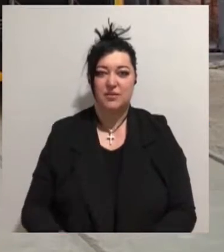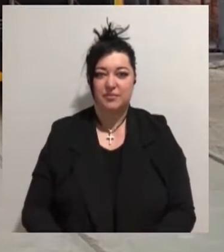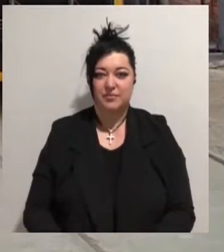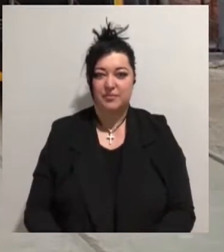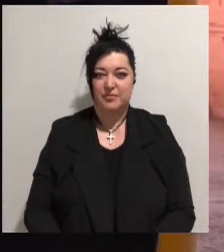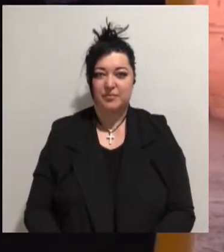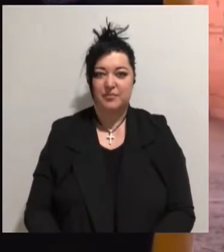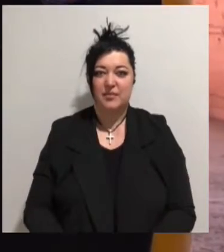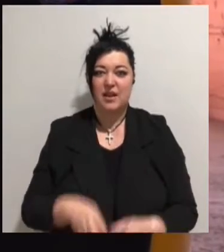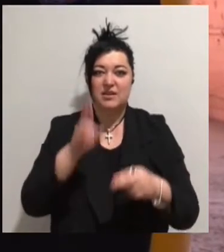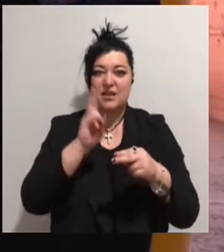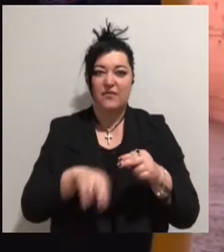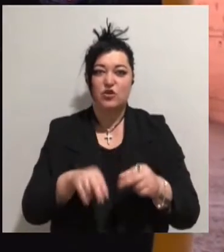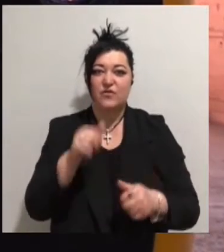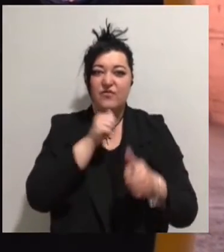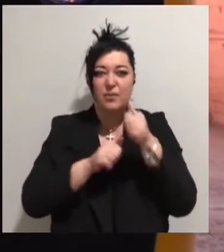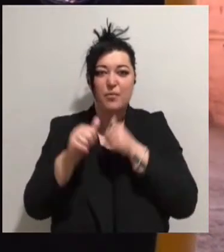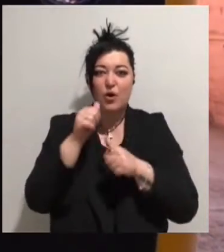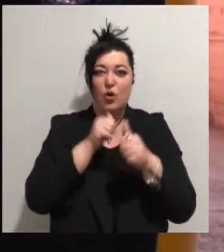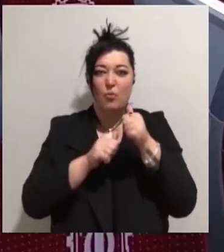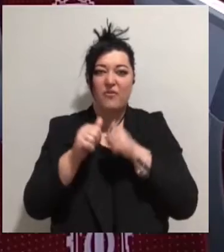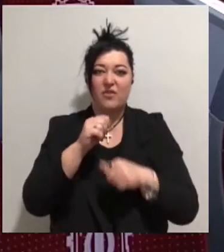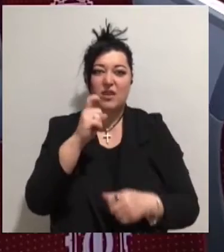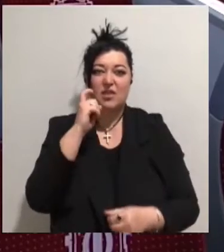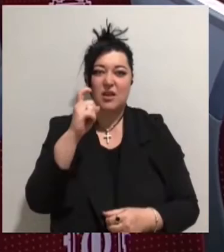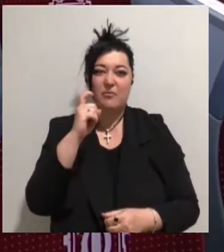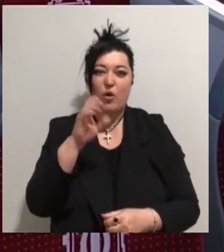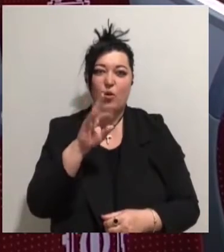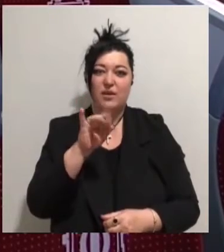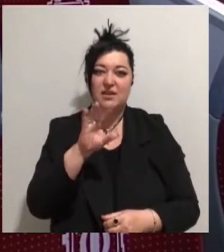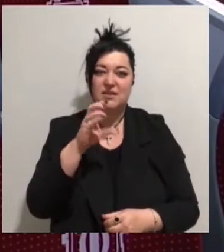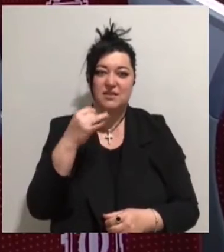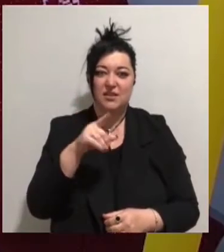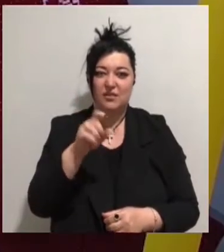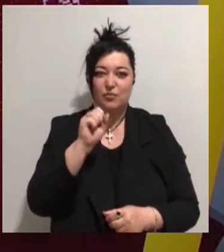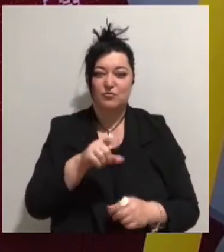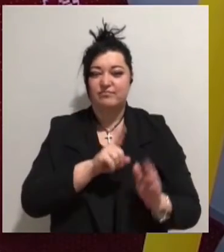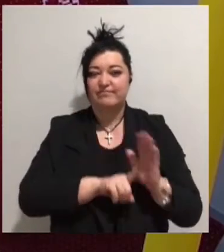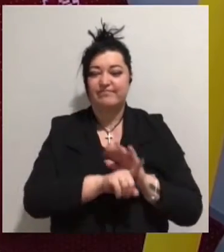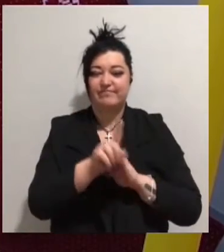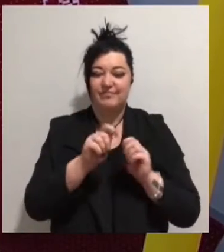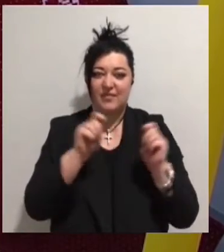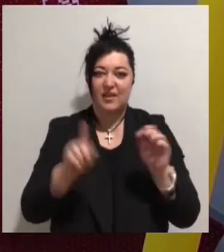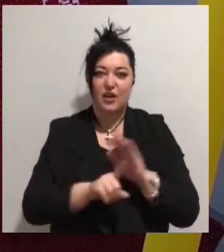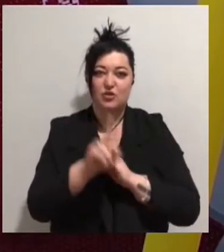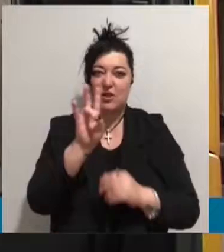Завершується випробування трисекційного трамваю «Одіссей». Він може вийти на маршрут на початку листопада.